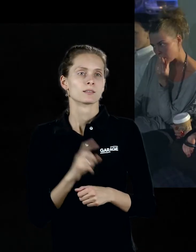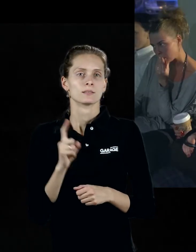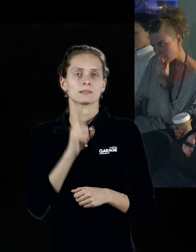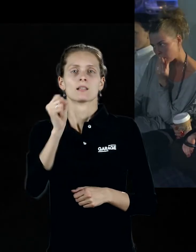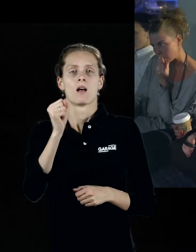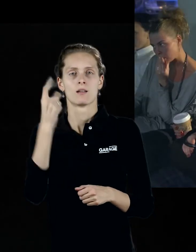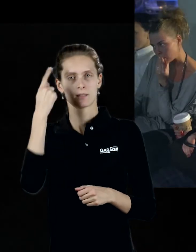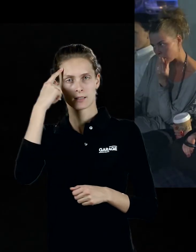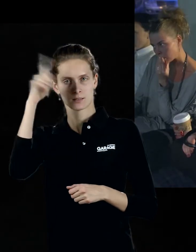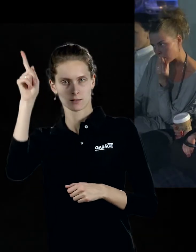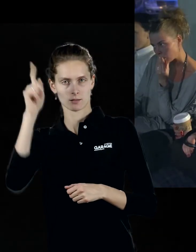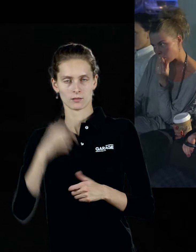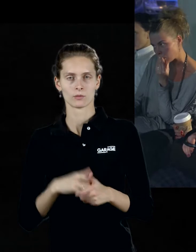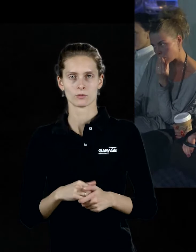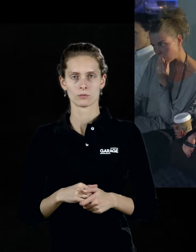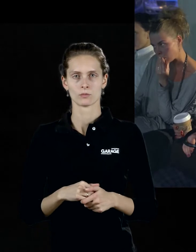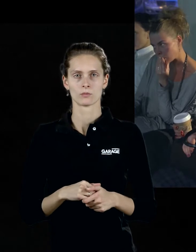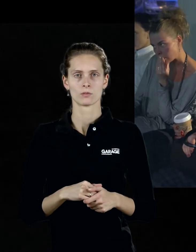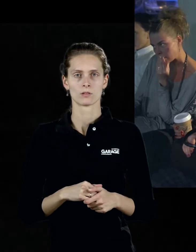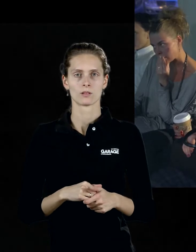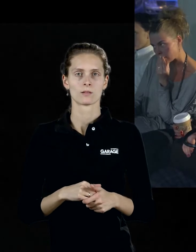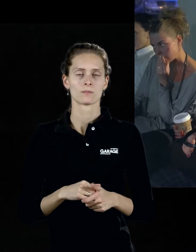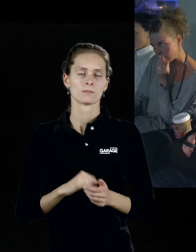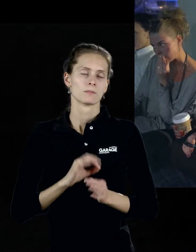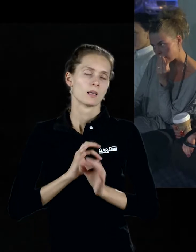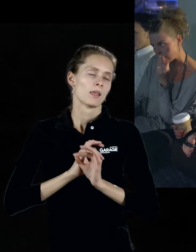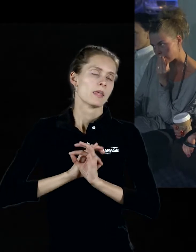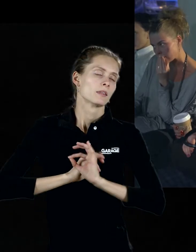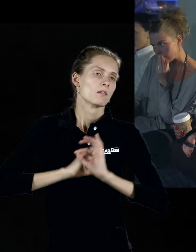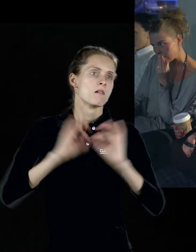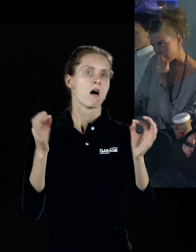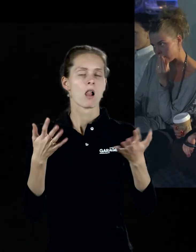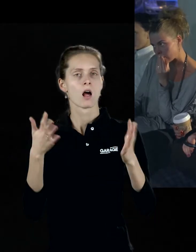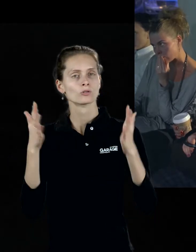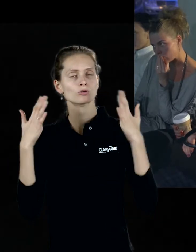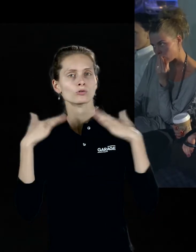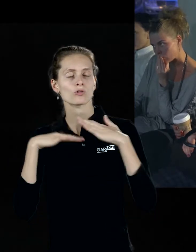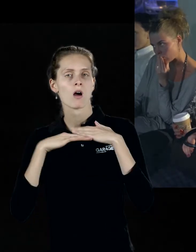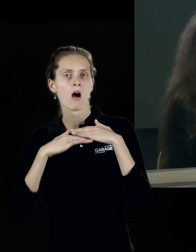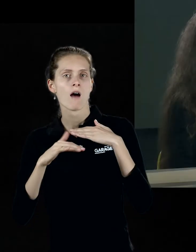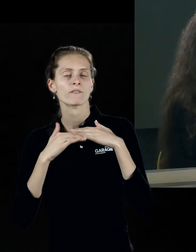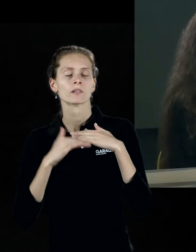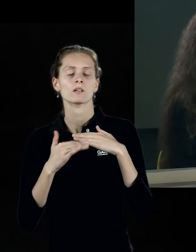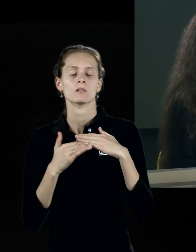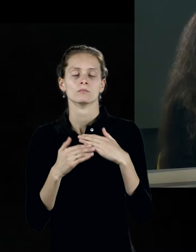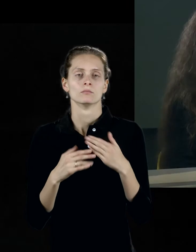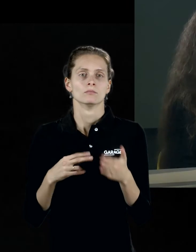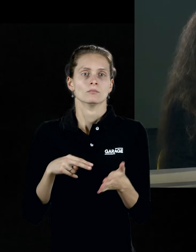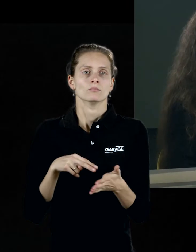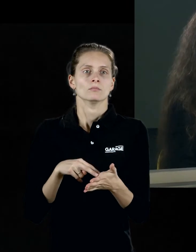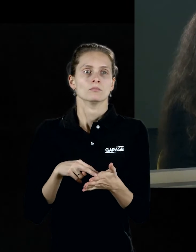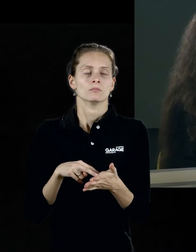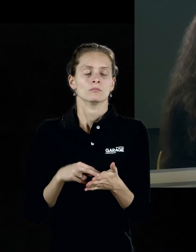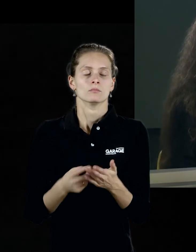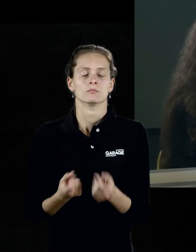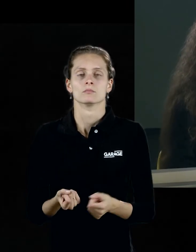казалось бы, безмятежный, идеально выстроенный архитектонический ландшафт сценой смерти, становится ландшафтом, где